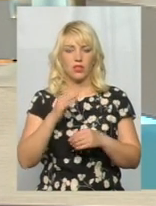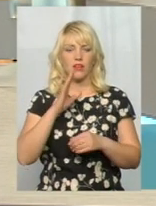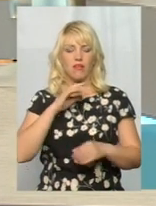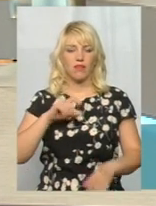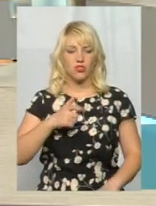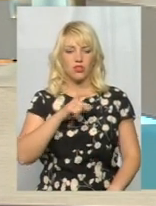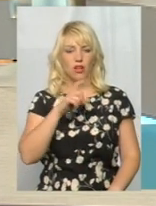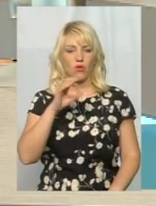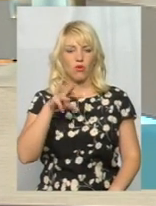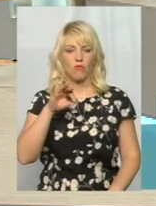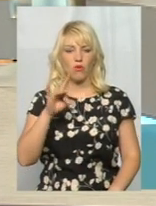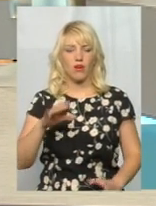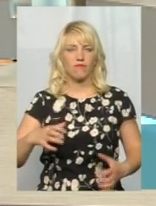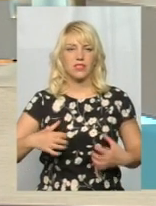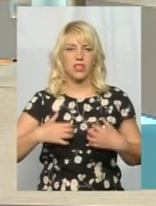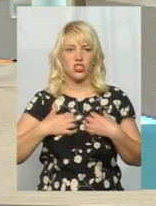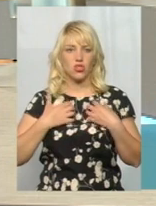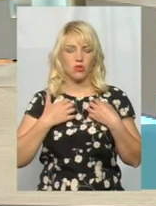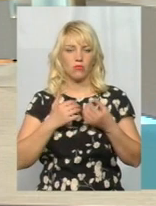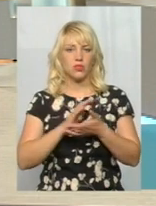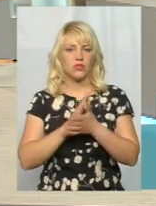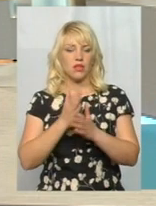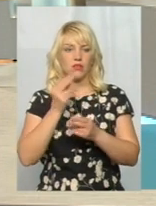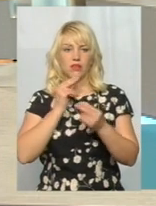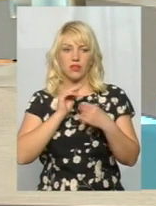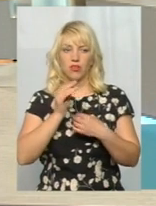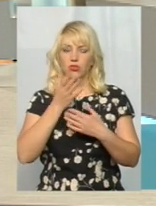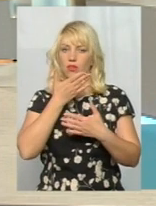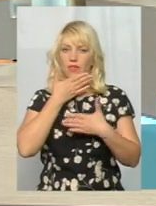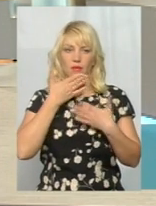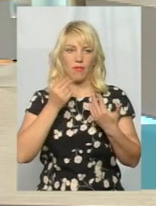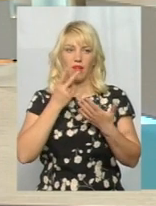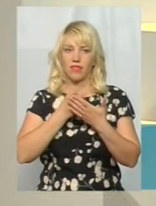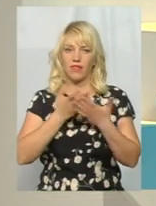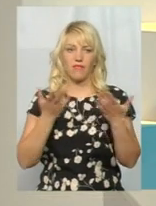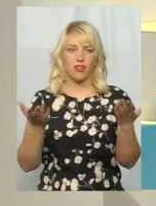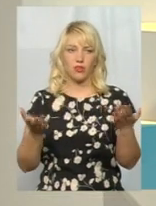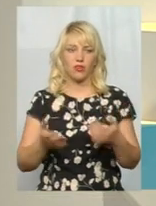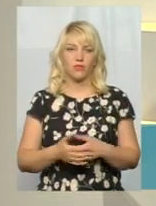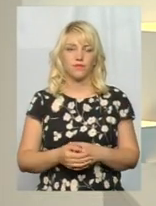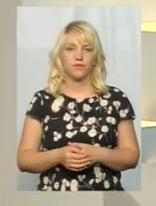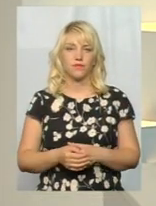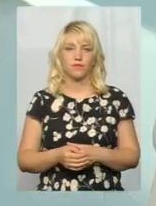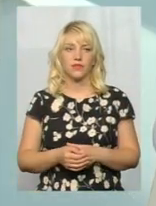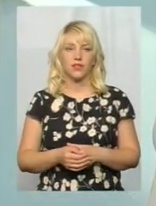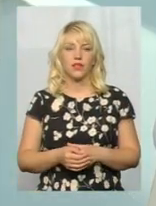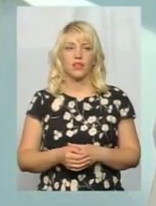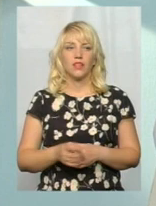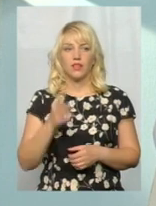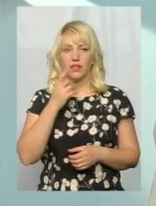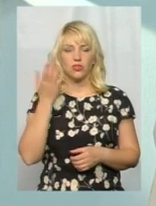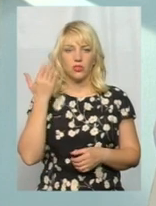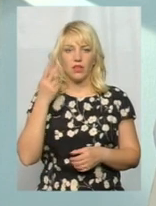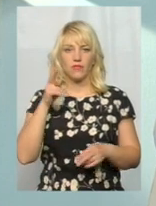в страшенному стані і кращого поки що немає і не видно. Дякуємо, зрозуміло. Якраз нещодавно